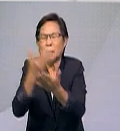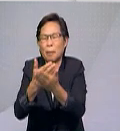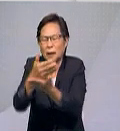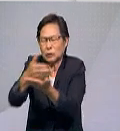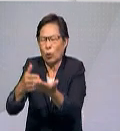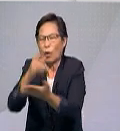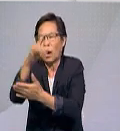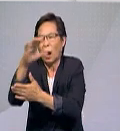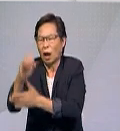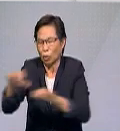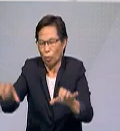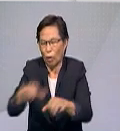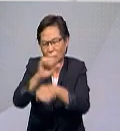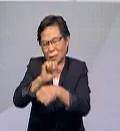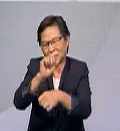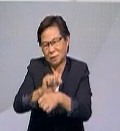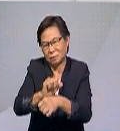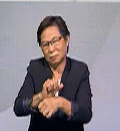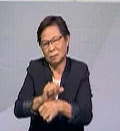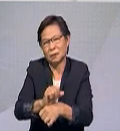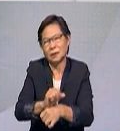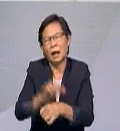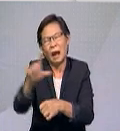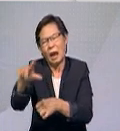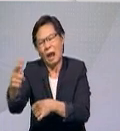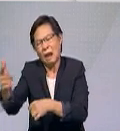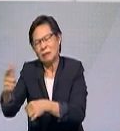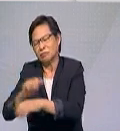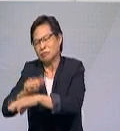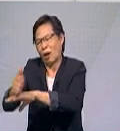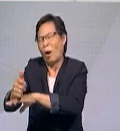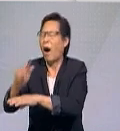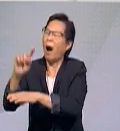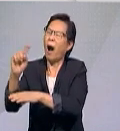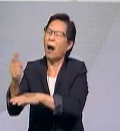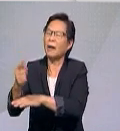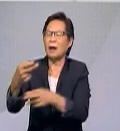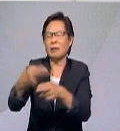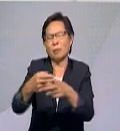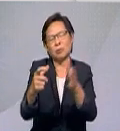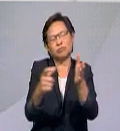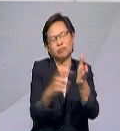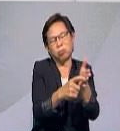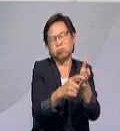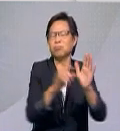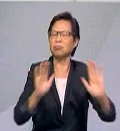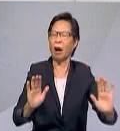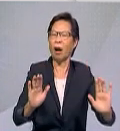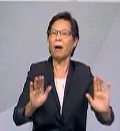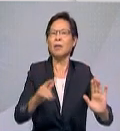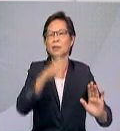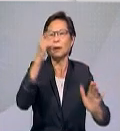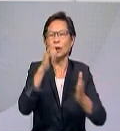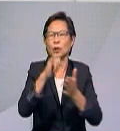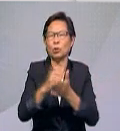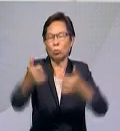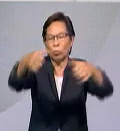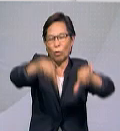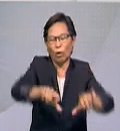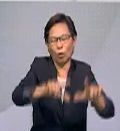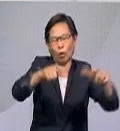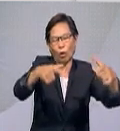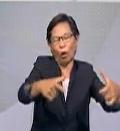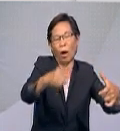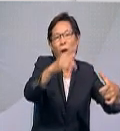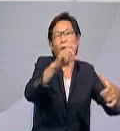ekskonya menjalankan tugas. Baki selebihnya didakwa sekadar meletakkan nama di atas kestas. Justeru, kekalahan skuad